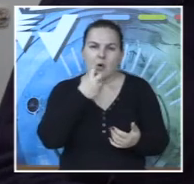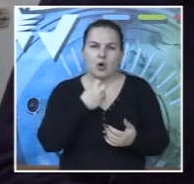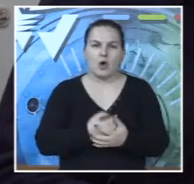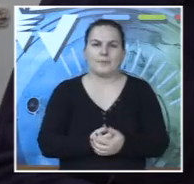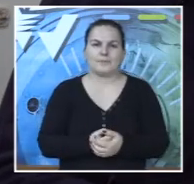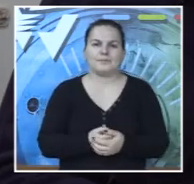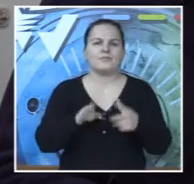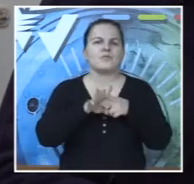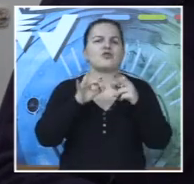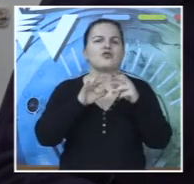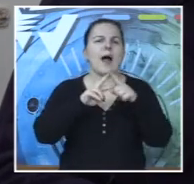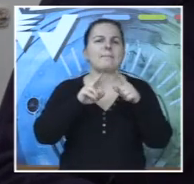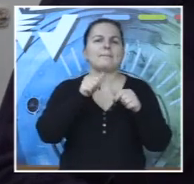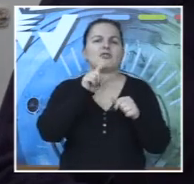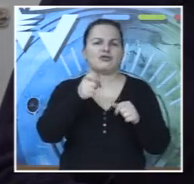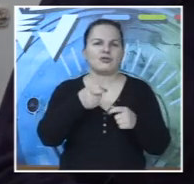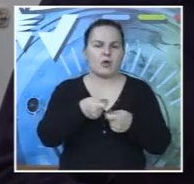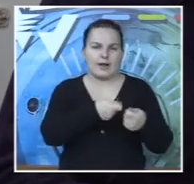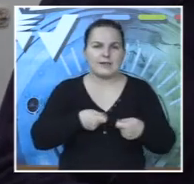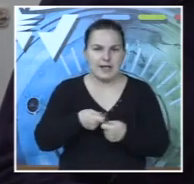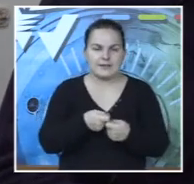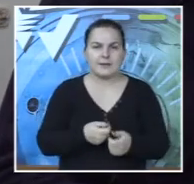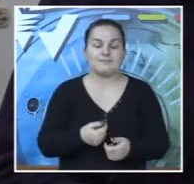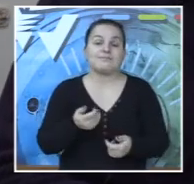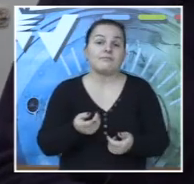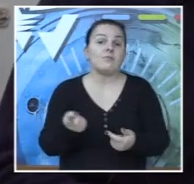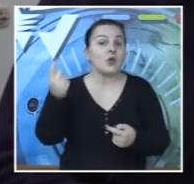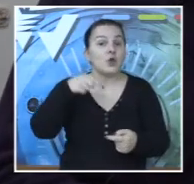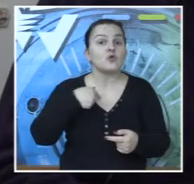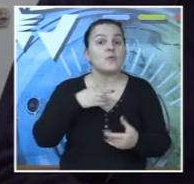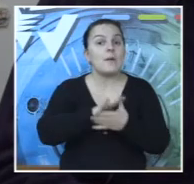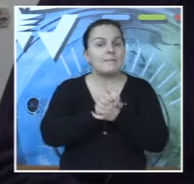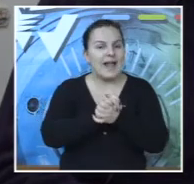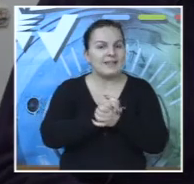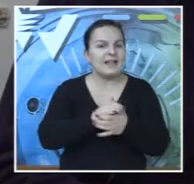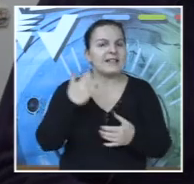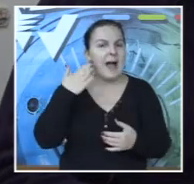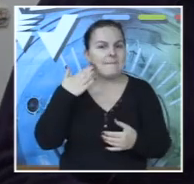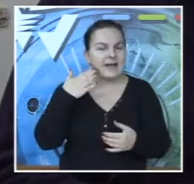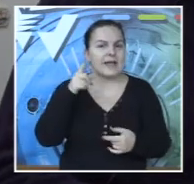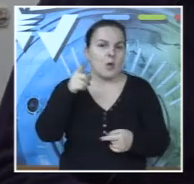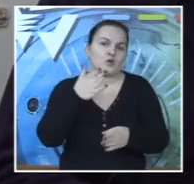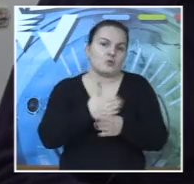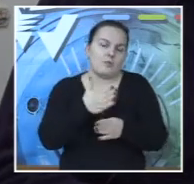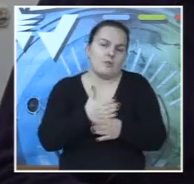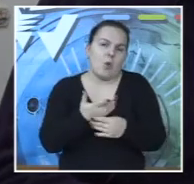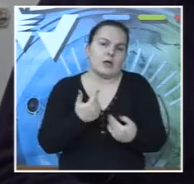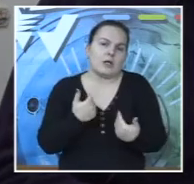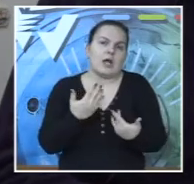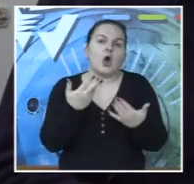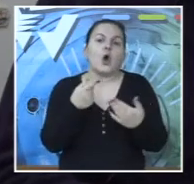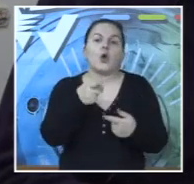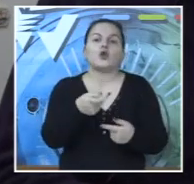sporo išlo. Igrom slučaja došli su neki moji prijatelji koji su trenutno u Americi i onda su oni